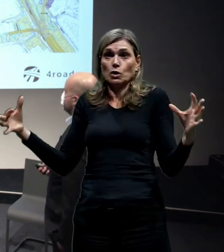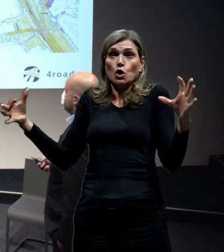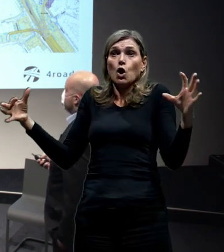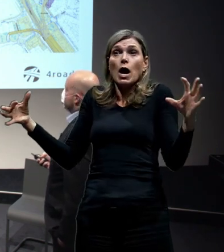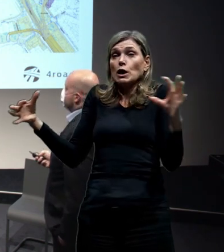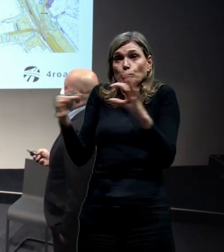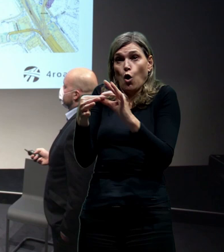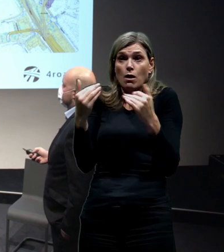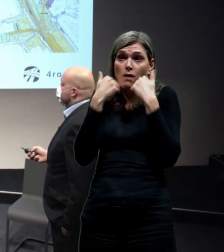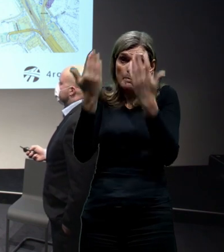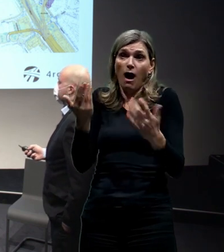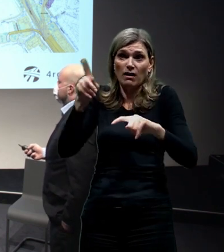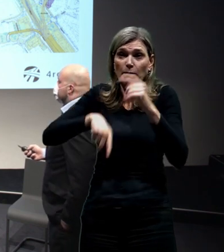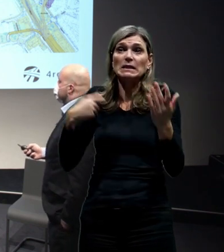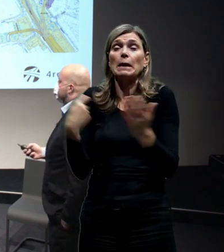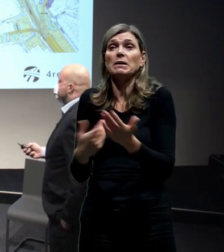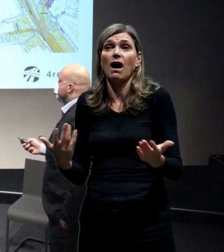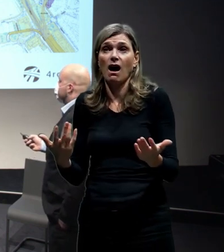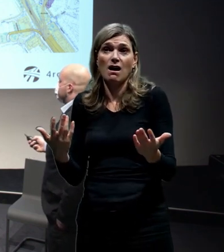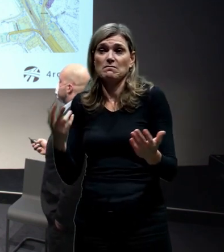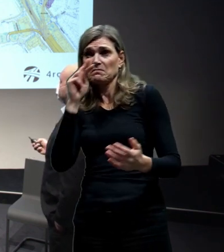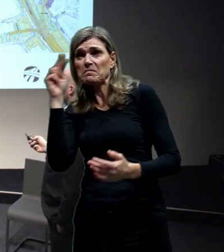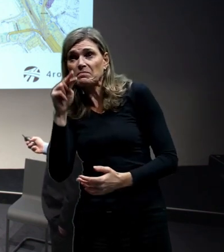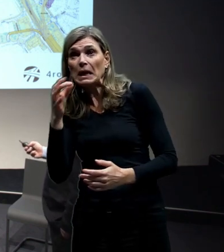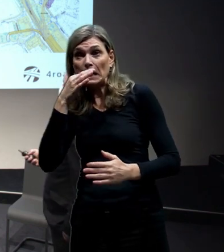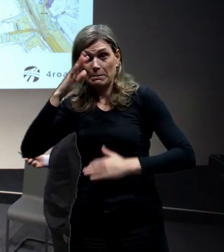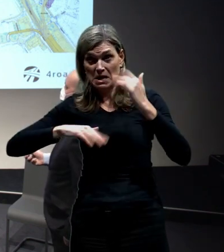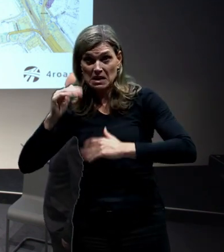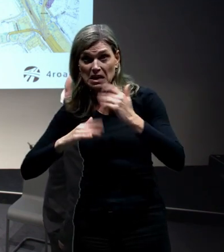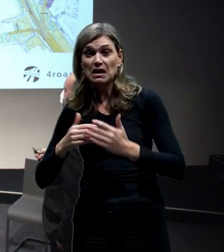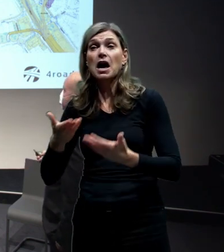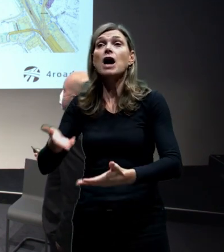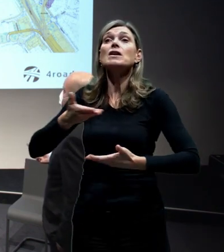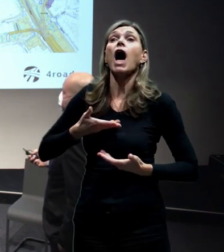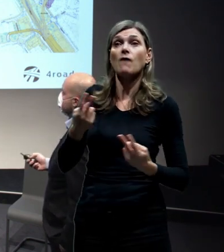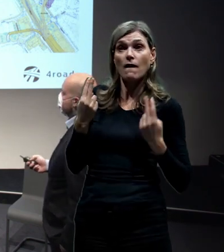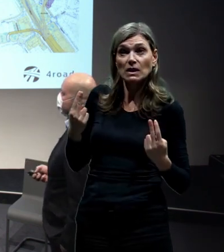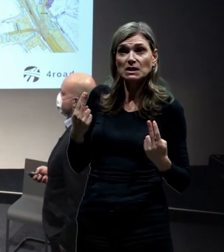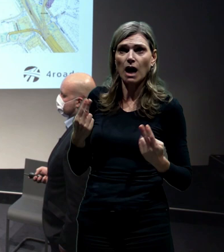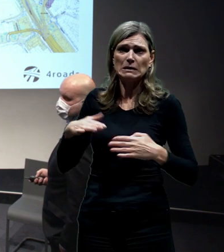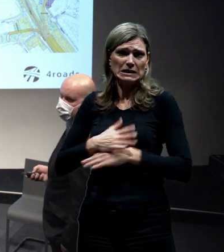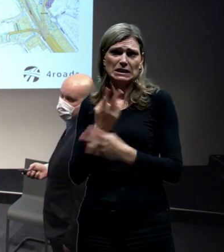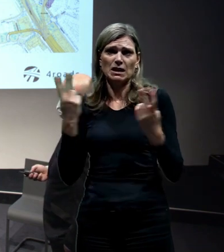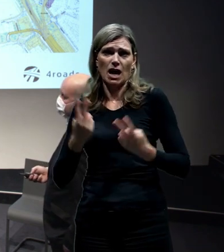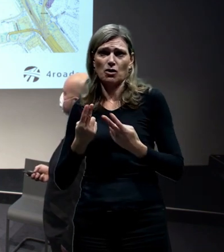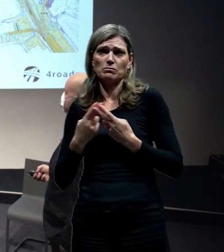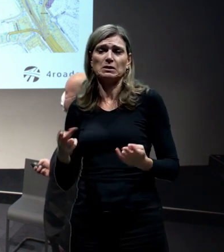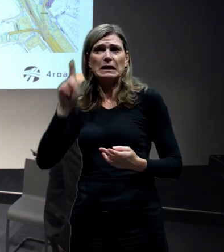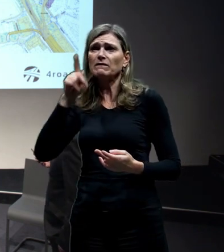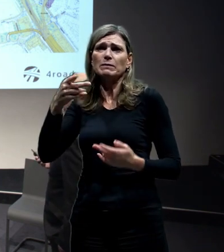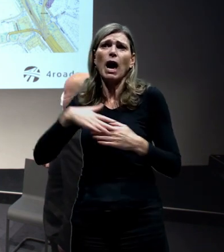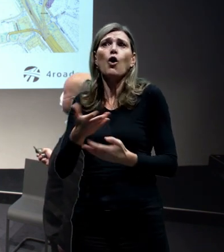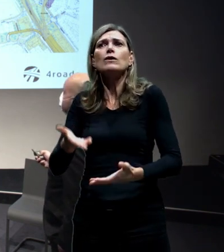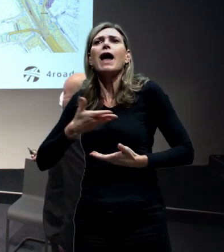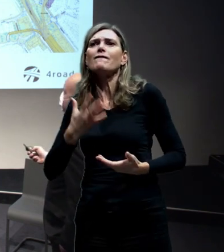podstatě nelze posoudit, jestli vůbec to tu dopravu přenese nebo nepřenese. V podstatě víme, že to nepřenese,